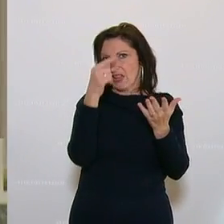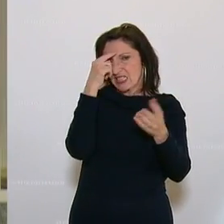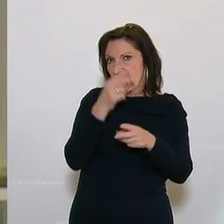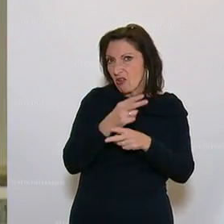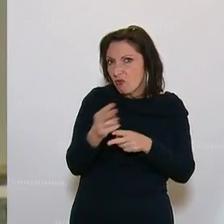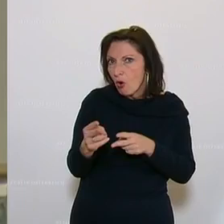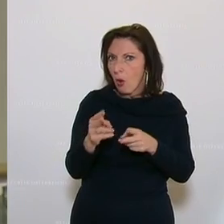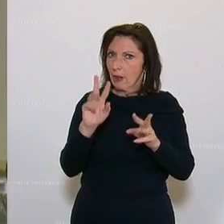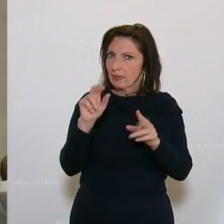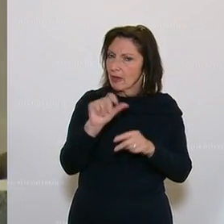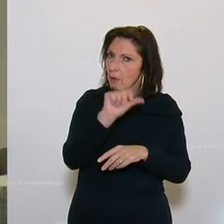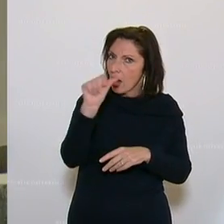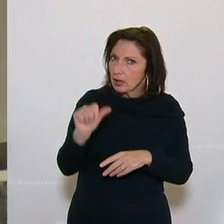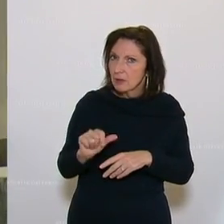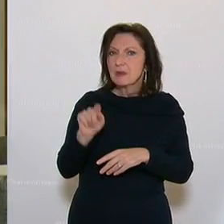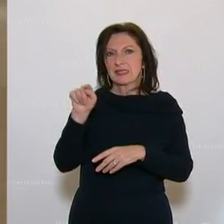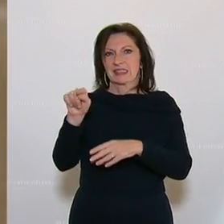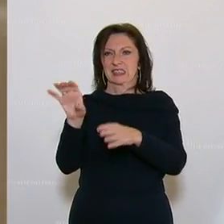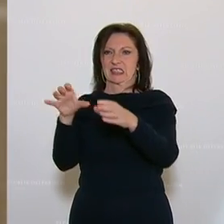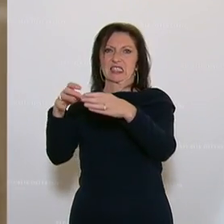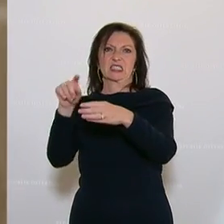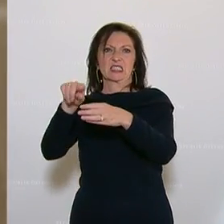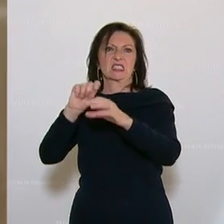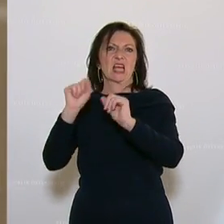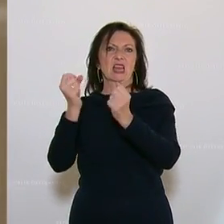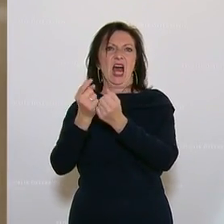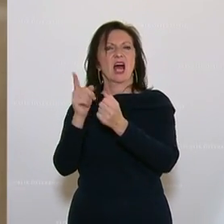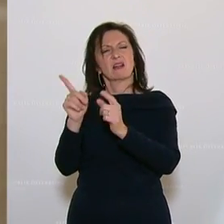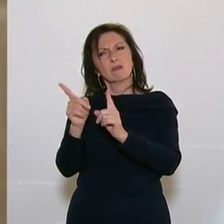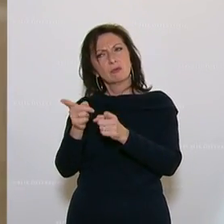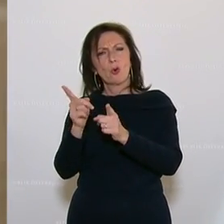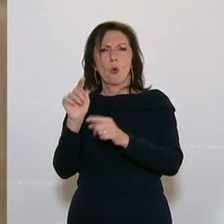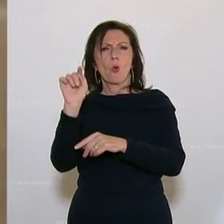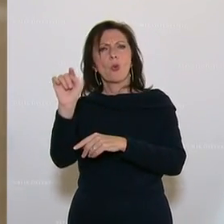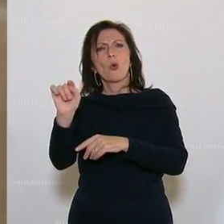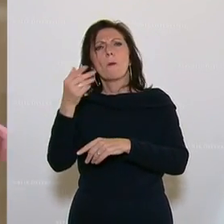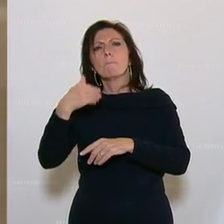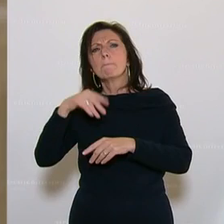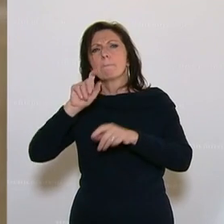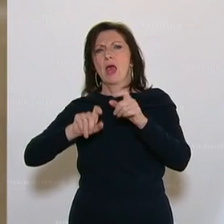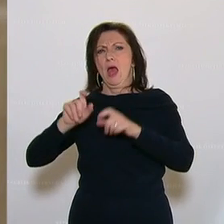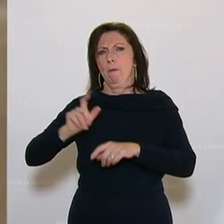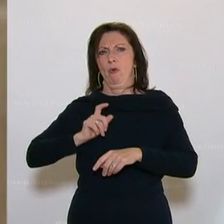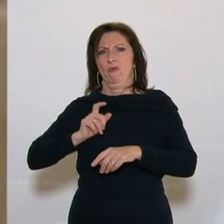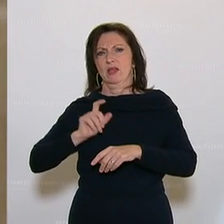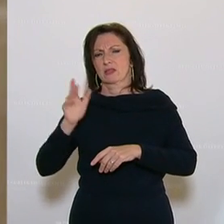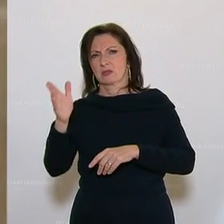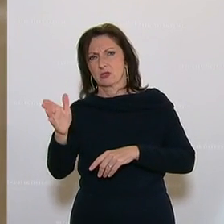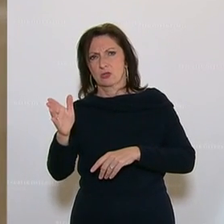akademischen Fragen der Senat insofern gestärkt wird, dass dort mehr die Professorenschaft auch